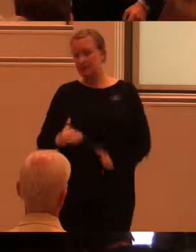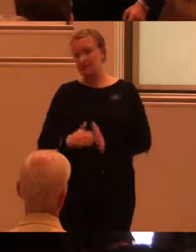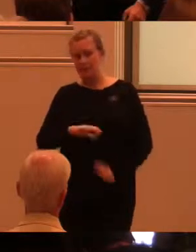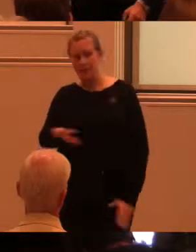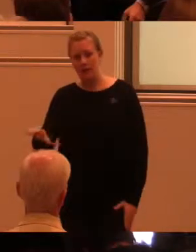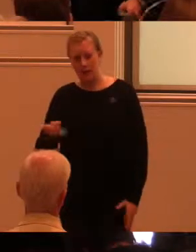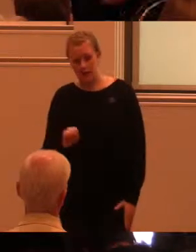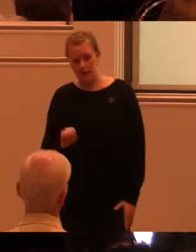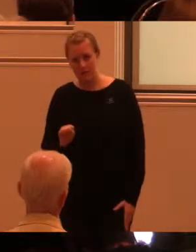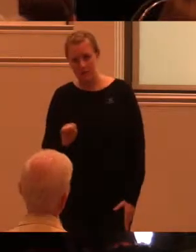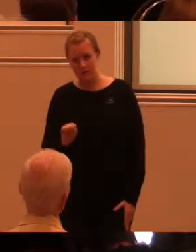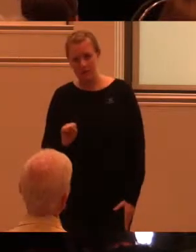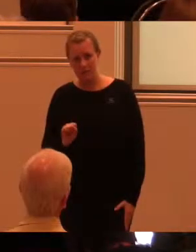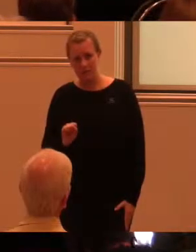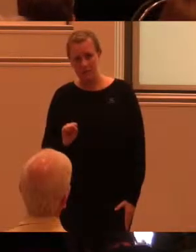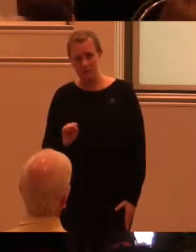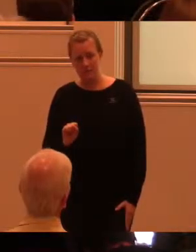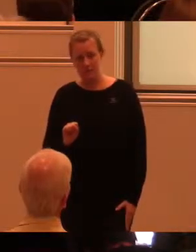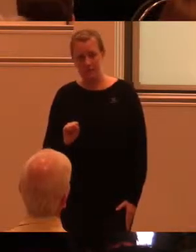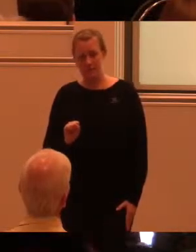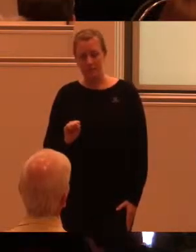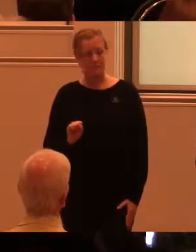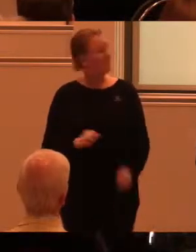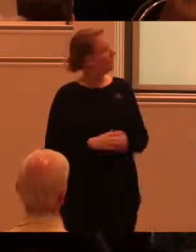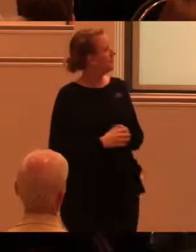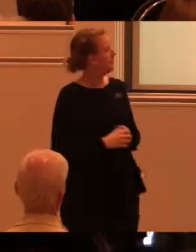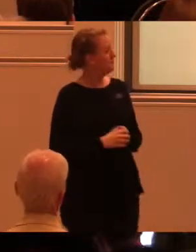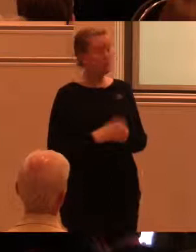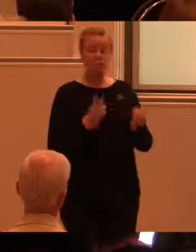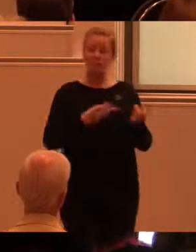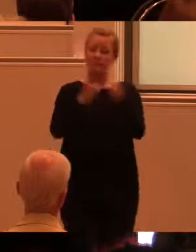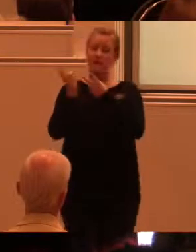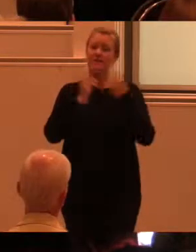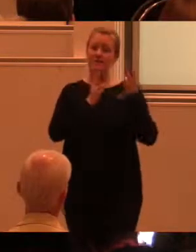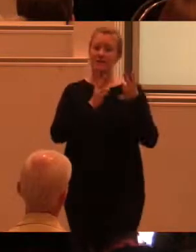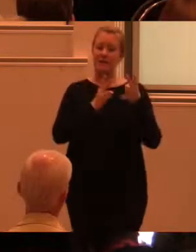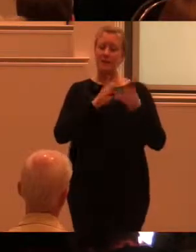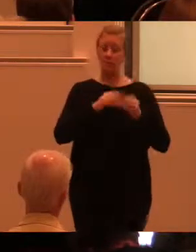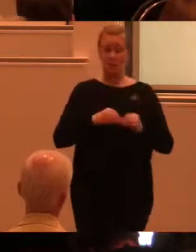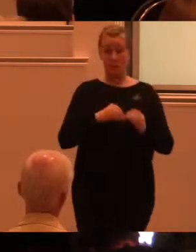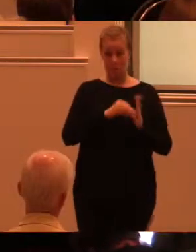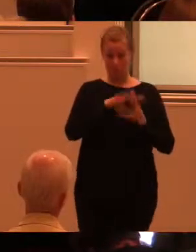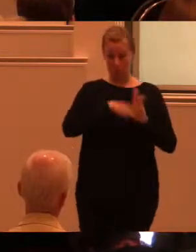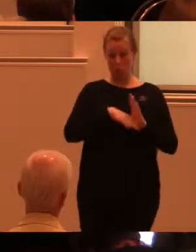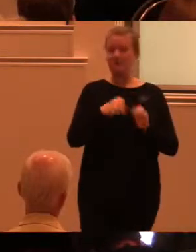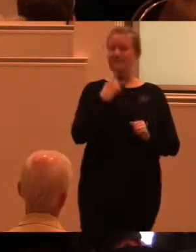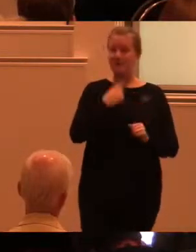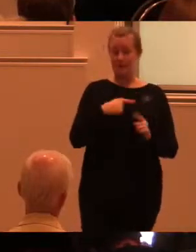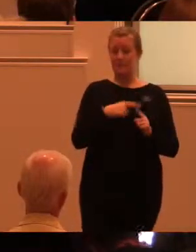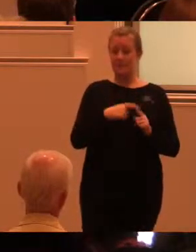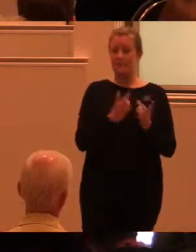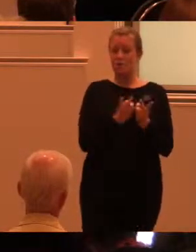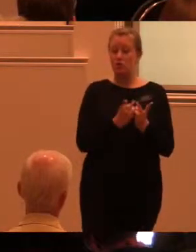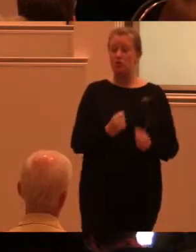Och med det universellt utformade så står det då i konventionen så här. Vad betyder det då? Ja, det